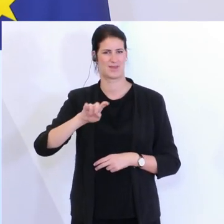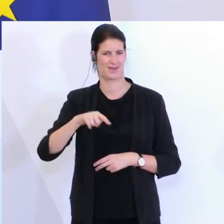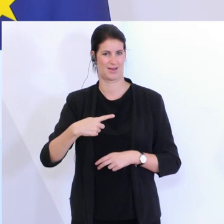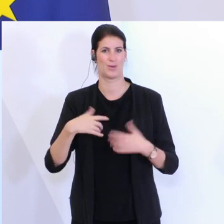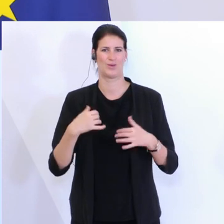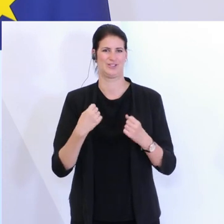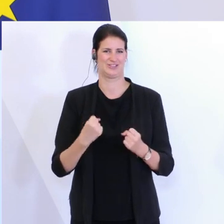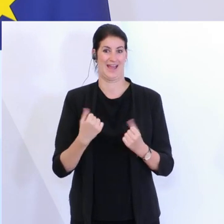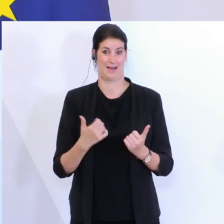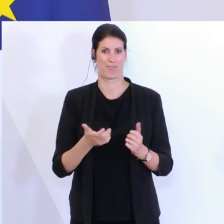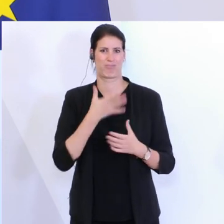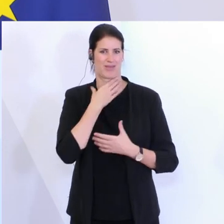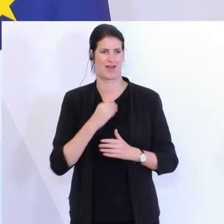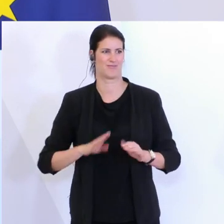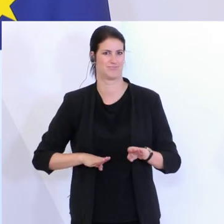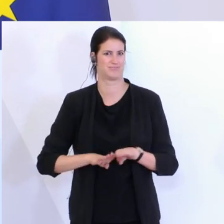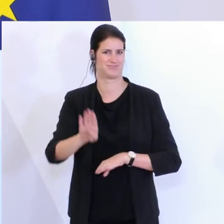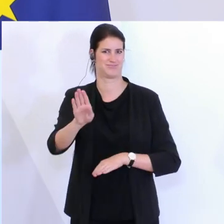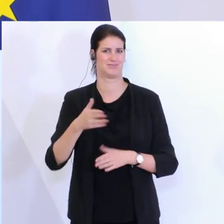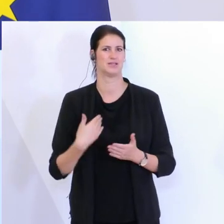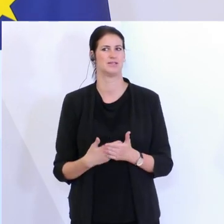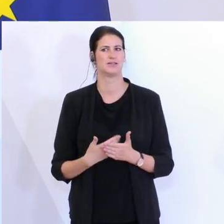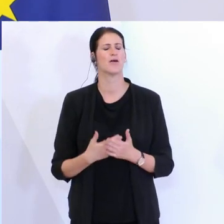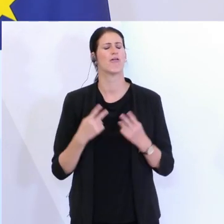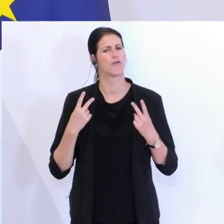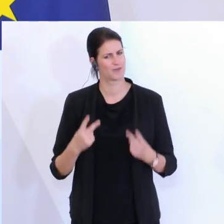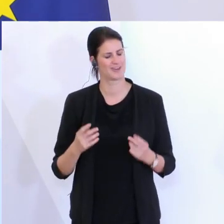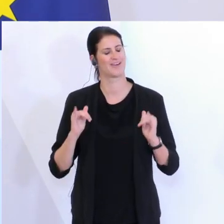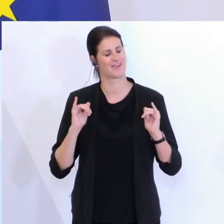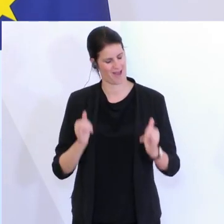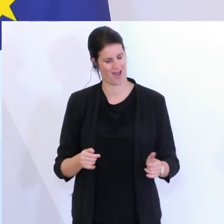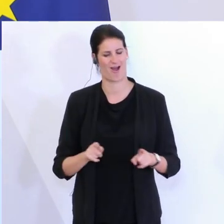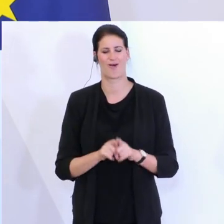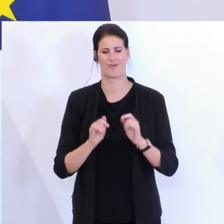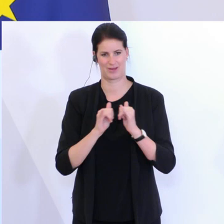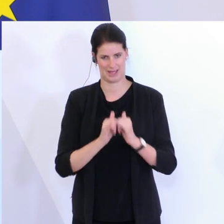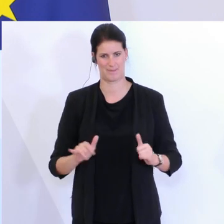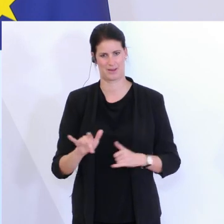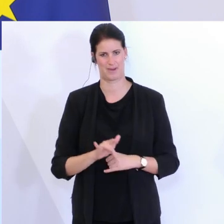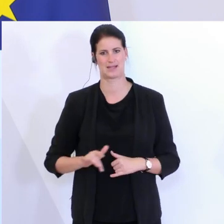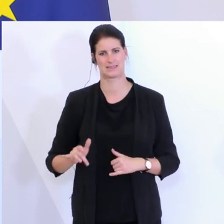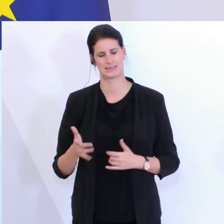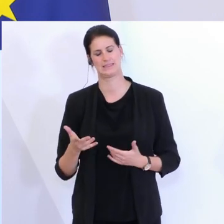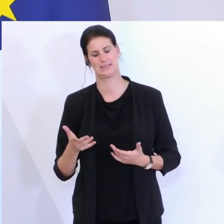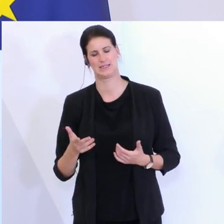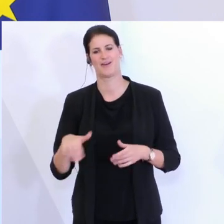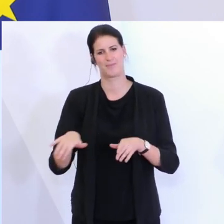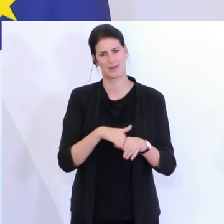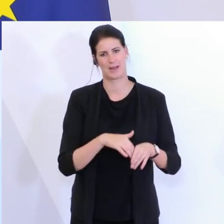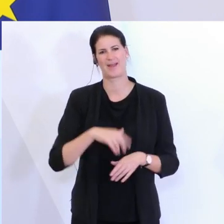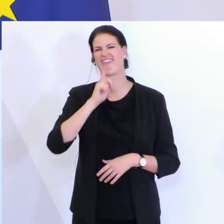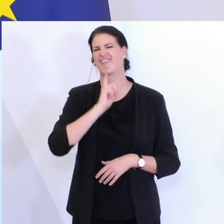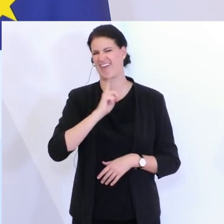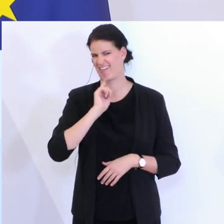Sommer. Und da denke ich auch, dass es wichtig ist, ja, in Campingplätzen gibt es nicht so viele Mitarbeiter wie in